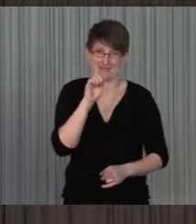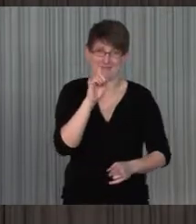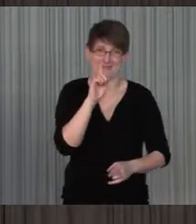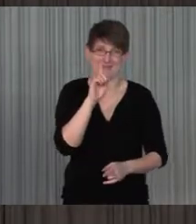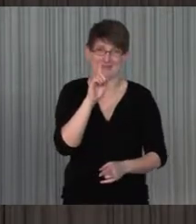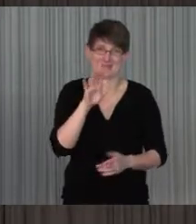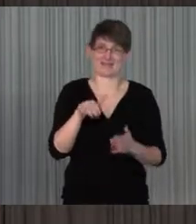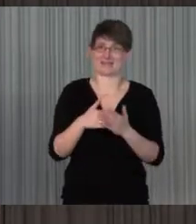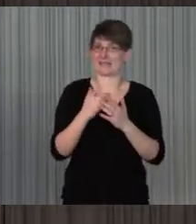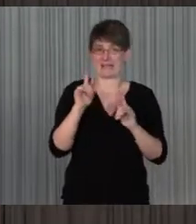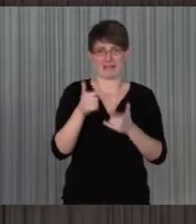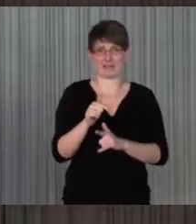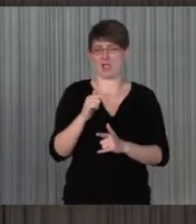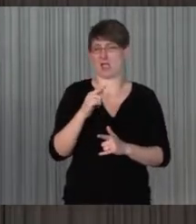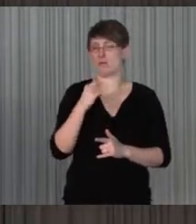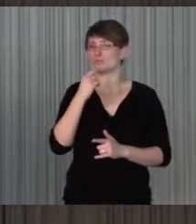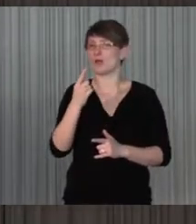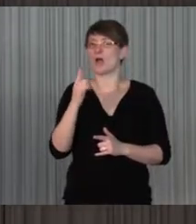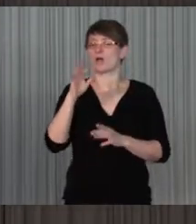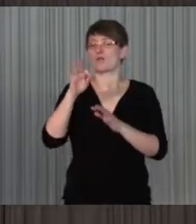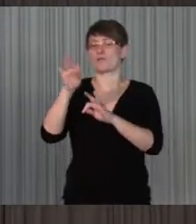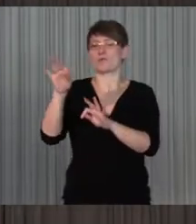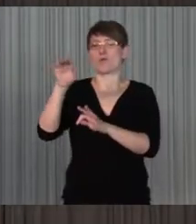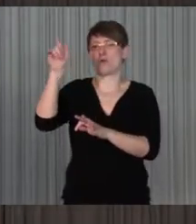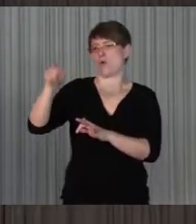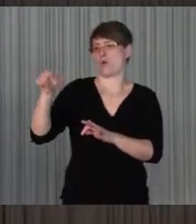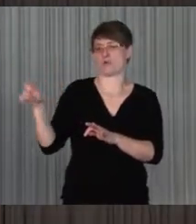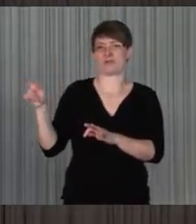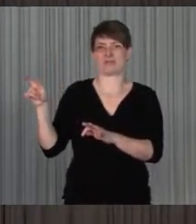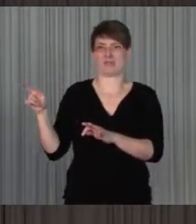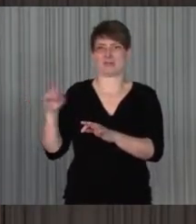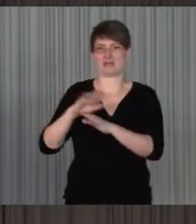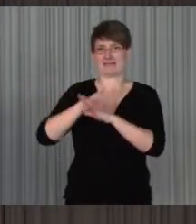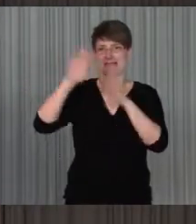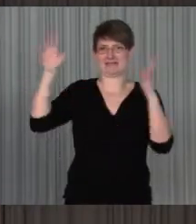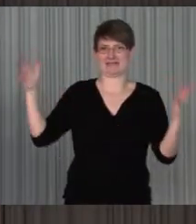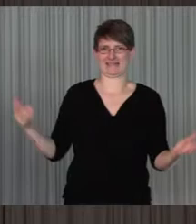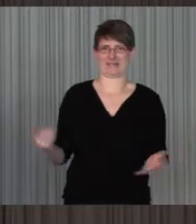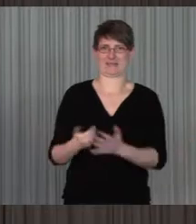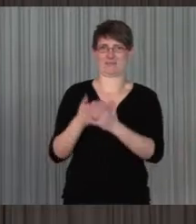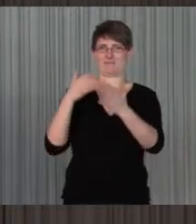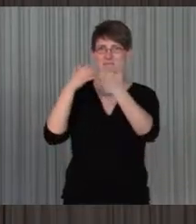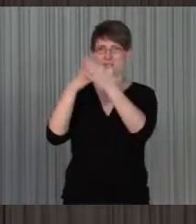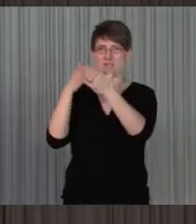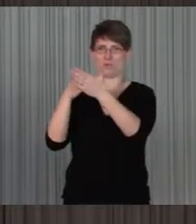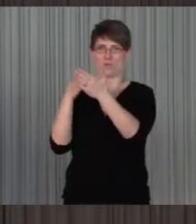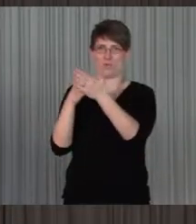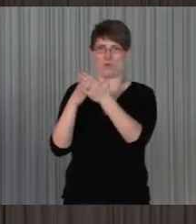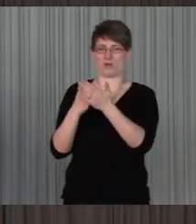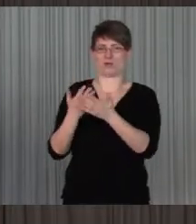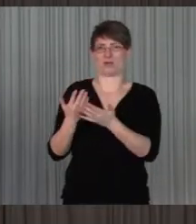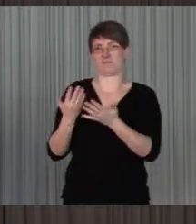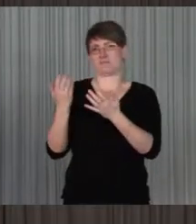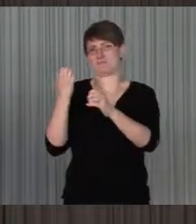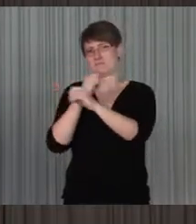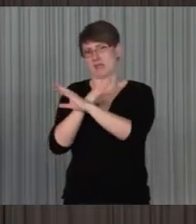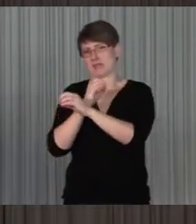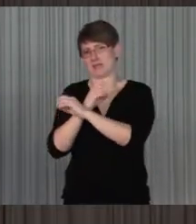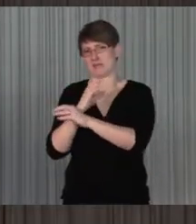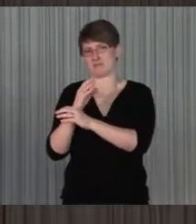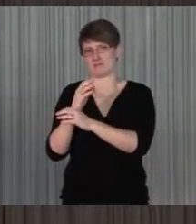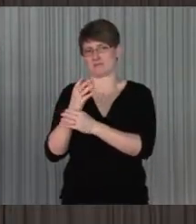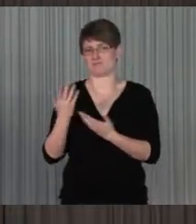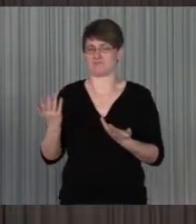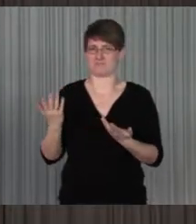können da keine Aussage drüber treffen, wie viele Menschen insgesamt mit Behinderung Medien nutzen.